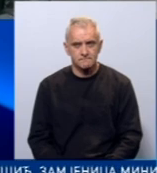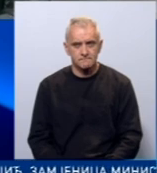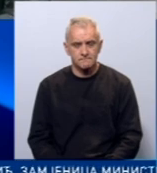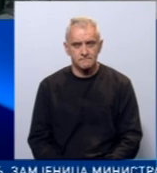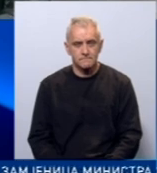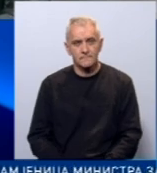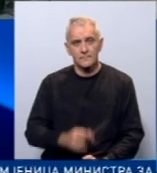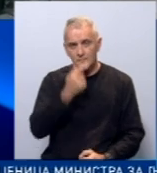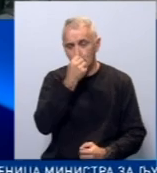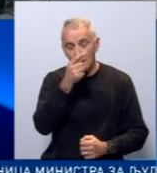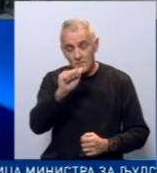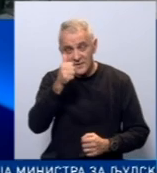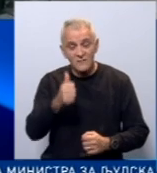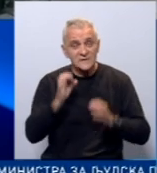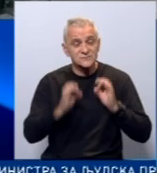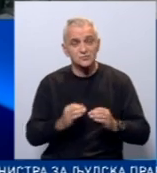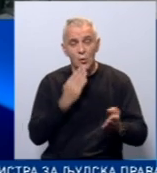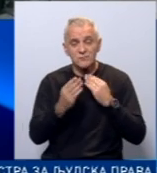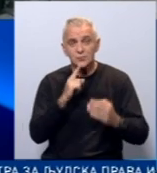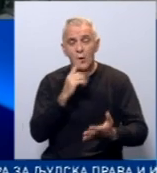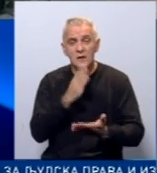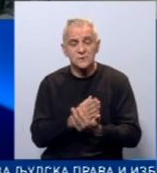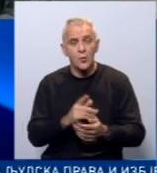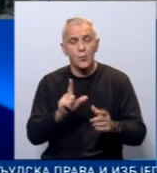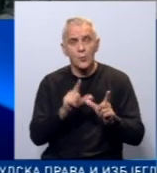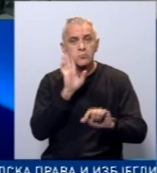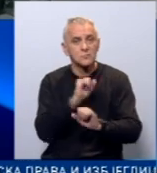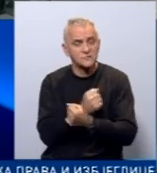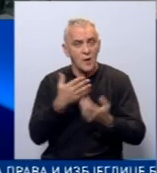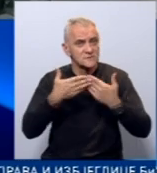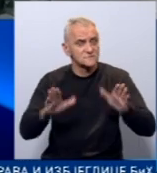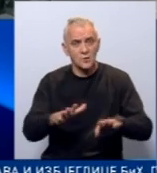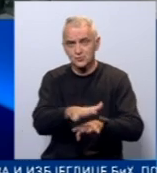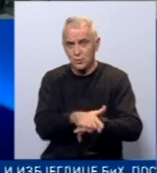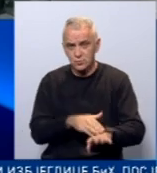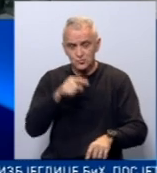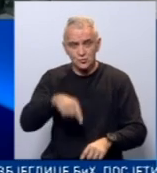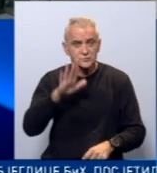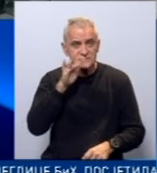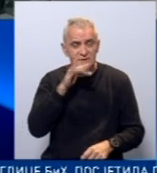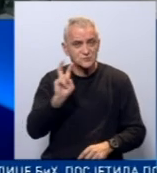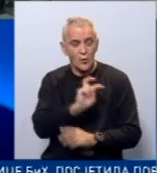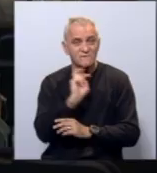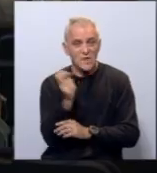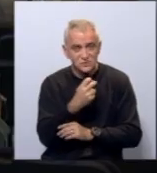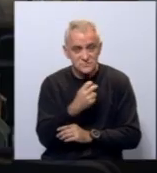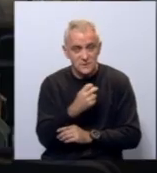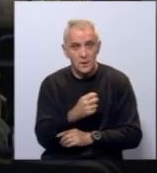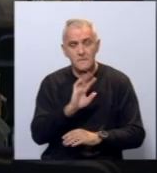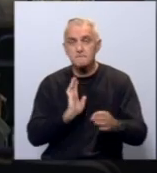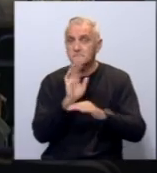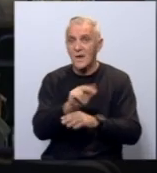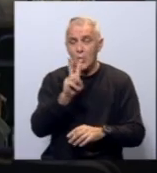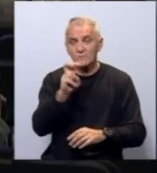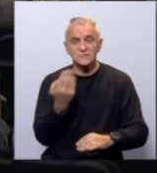Prva sigurnosna konferencija koja se održava u Bosni i Hercegovini zvanično je počinila ovdje u Sarajevskoj vječnici preko 200